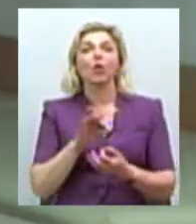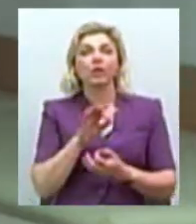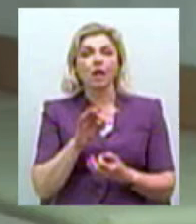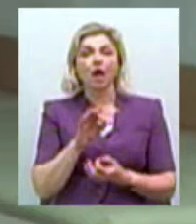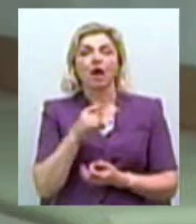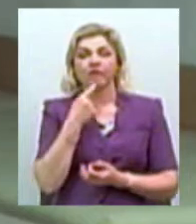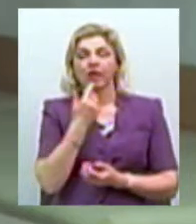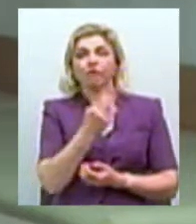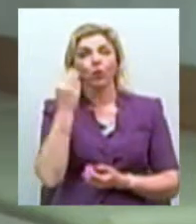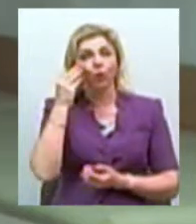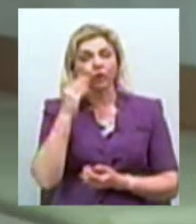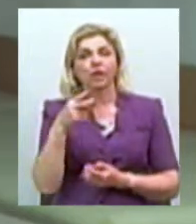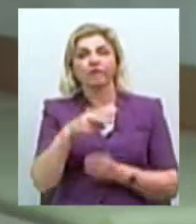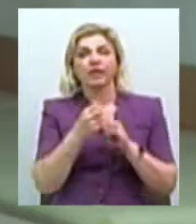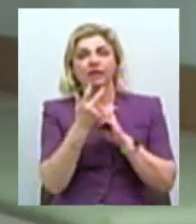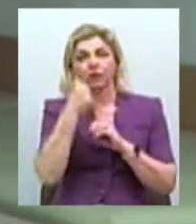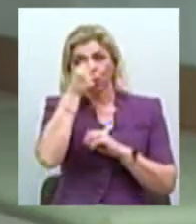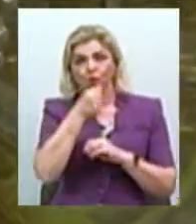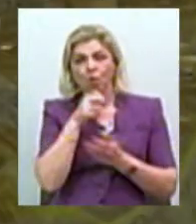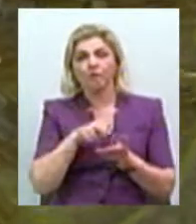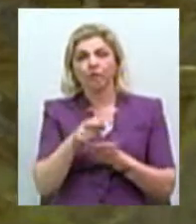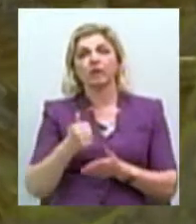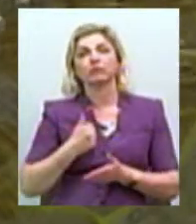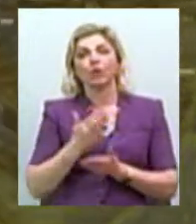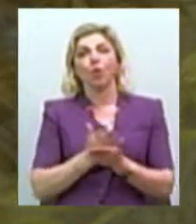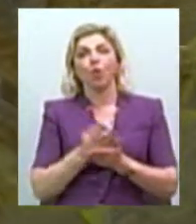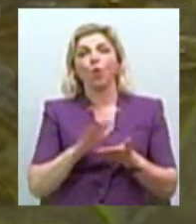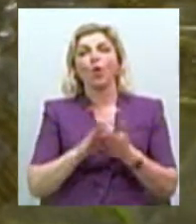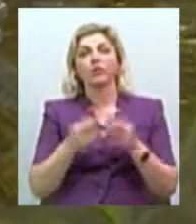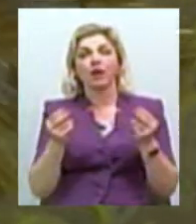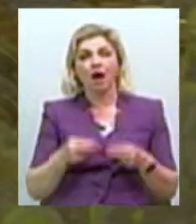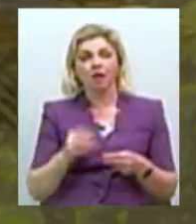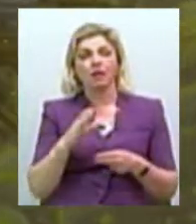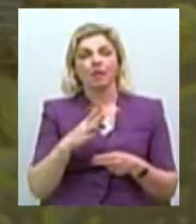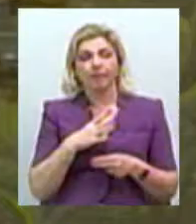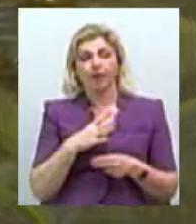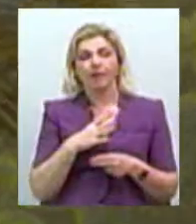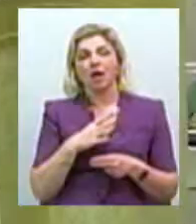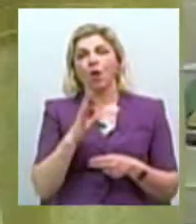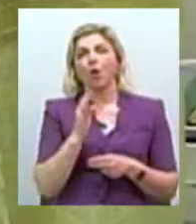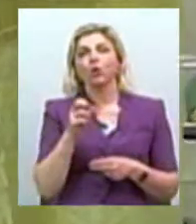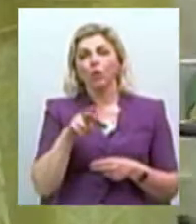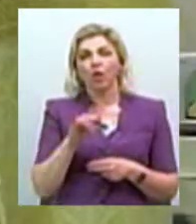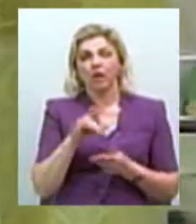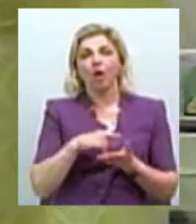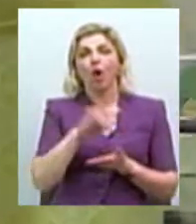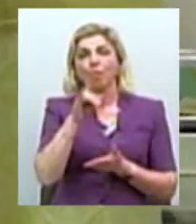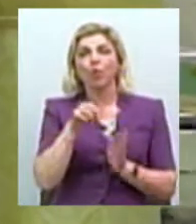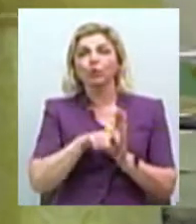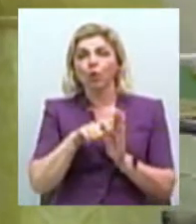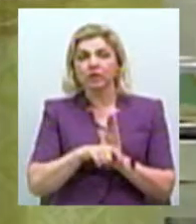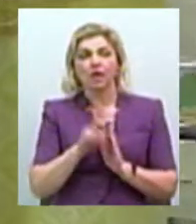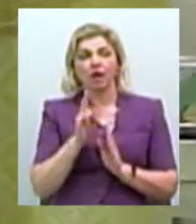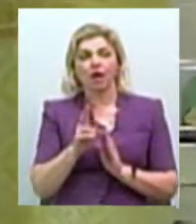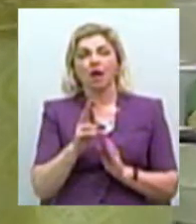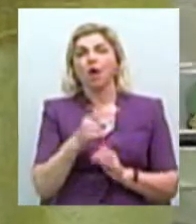тітка. У 2013 році пішов служити за контрактом. Пройшов Іловаський котел та Донецький аеропорт. До поранення Ганна та